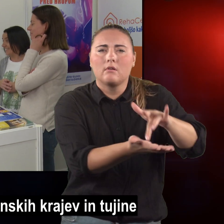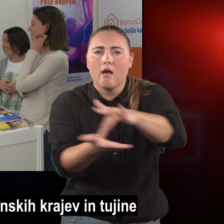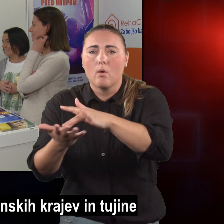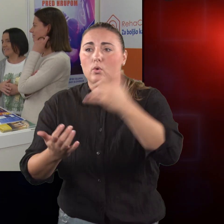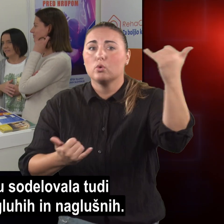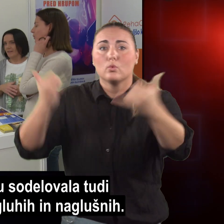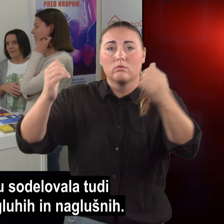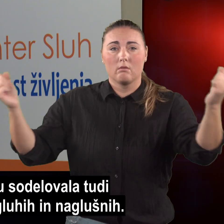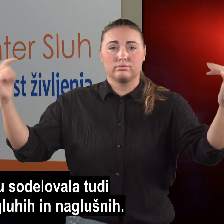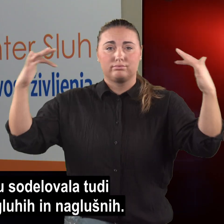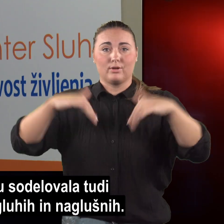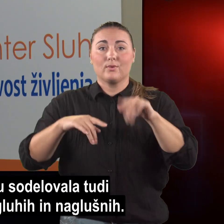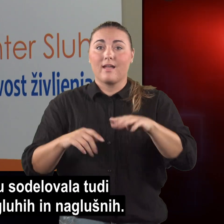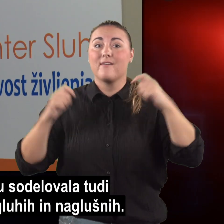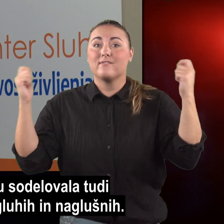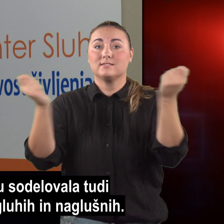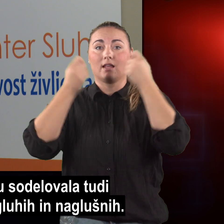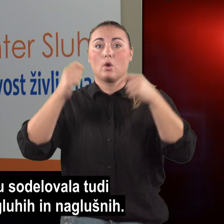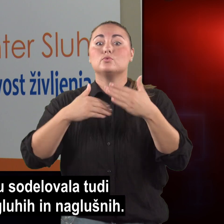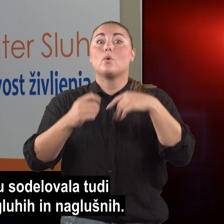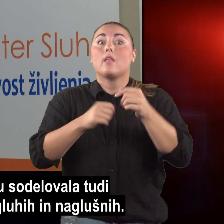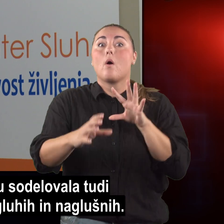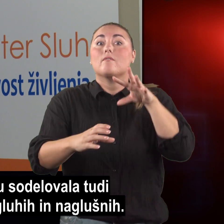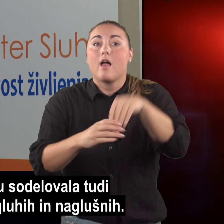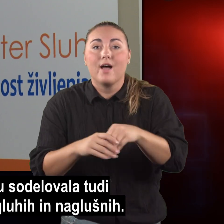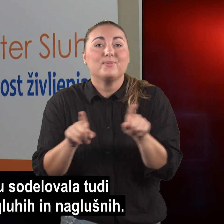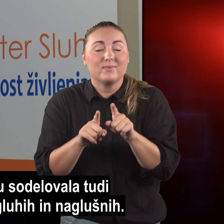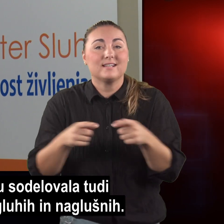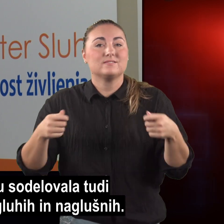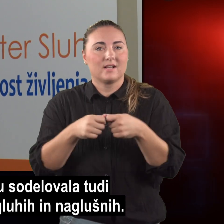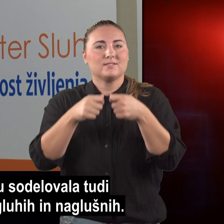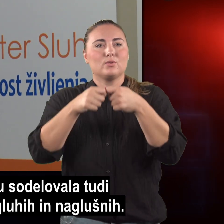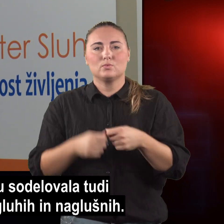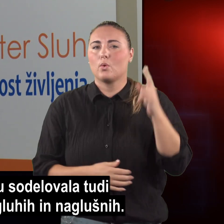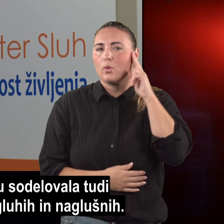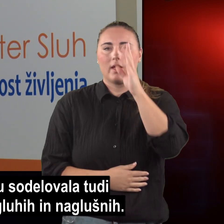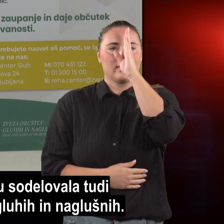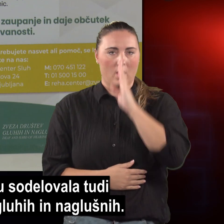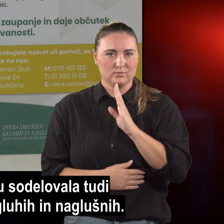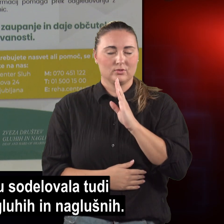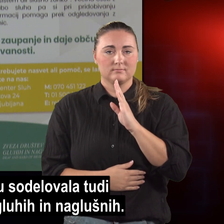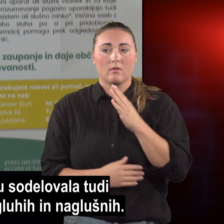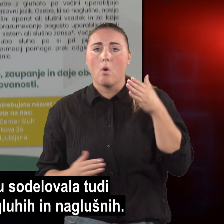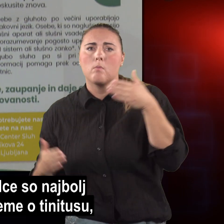in tujine, je na festivalu sodelovala tudi izveza društev gluhih in naglušnih.